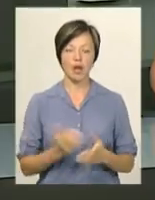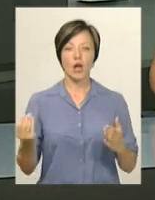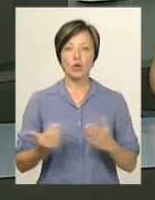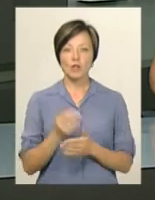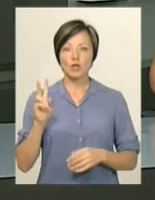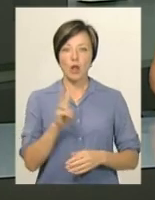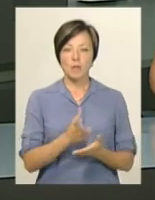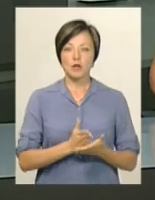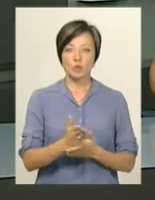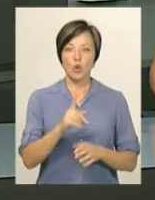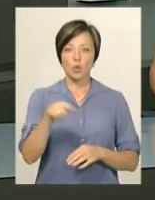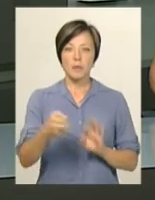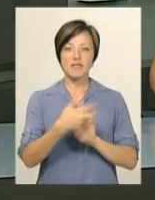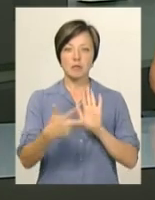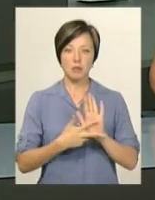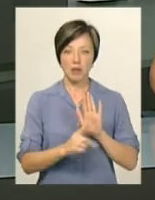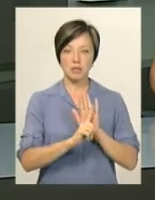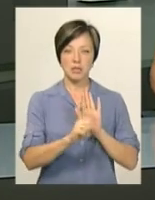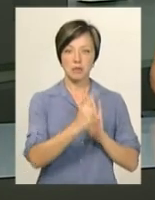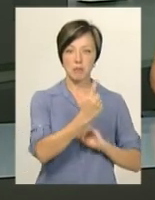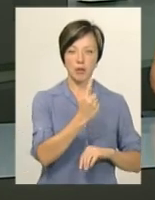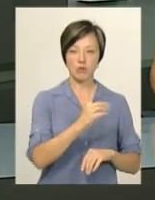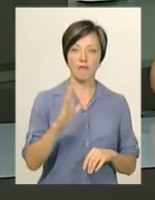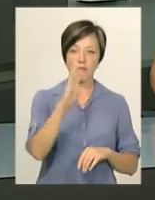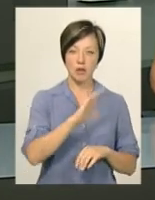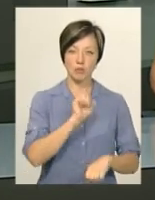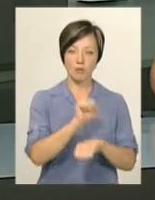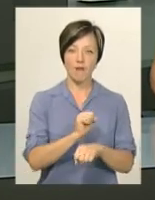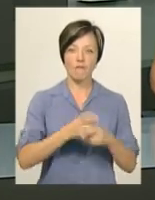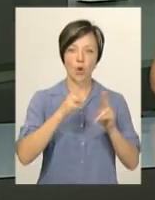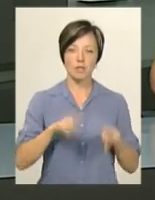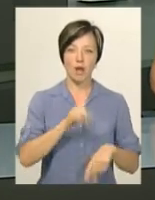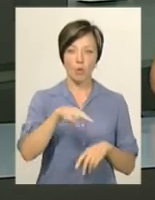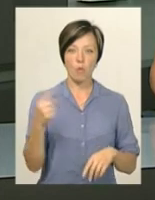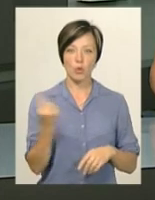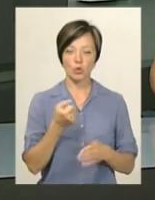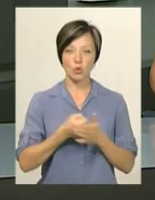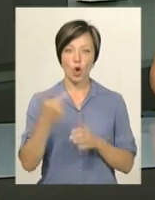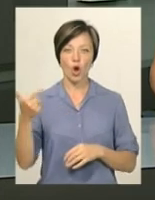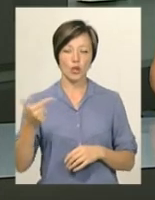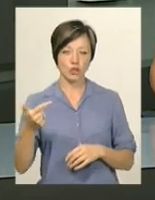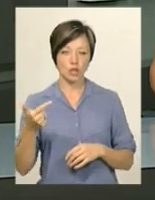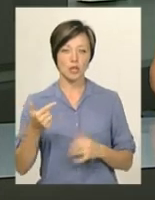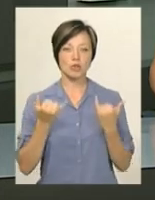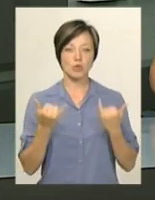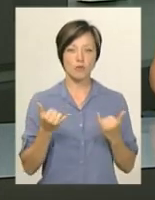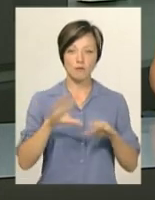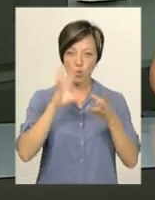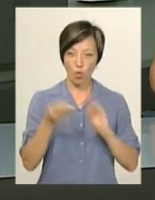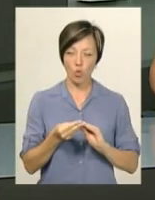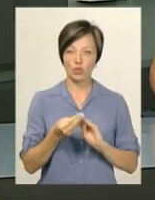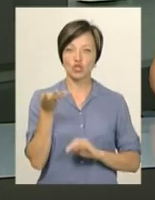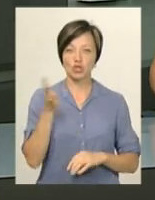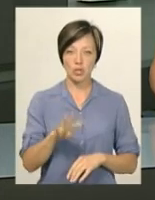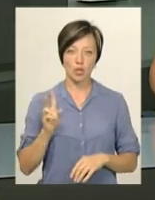тролейбусний маршрут номер 18 курсуватиме з 1 вересня із зупинки автостанція номер 1 до Гречан. Всього на маршрут вийдуть